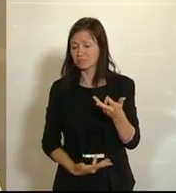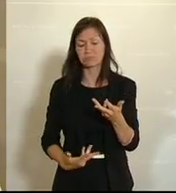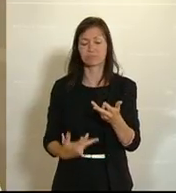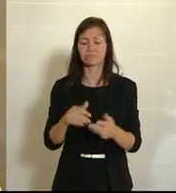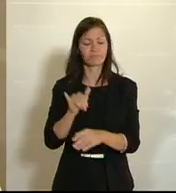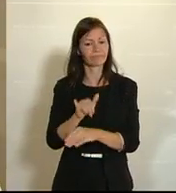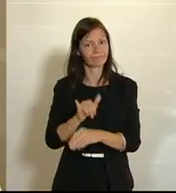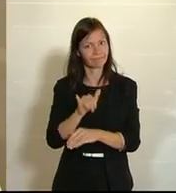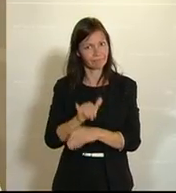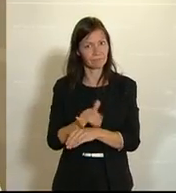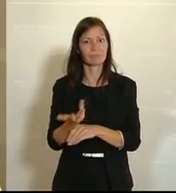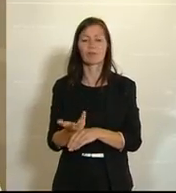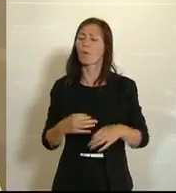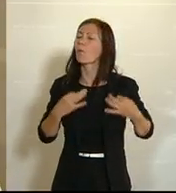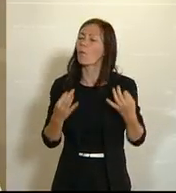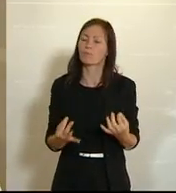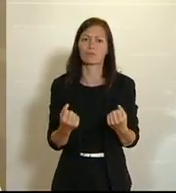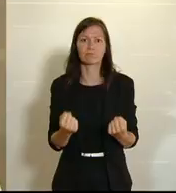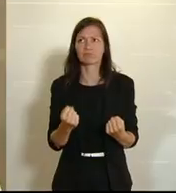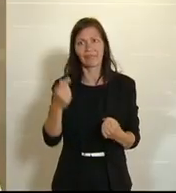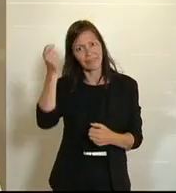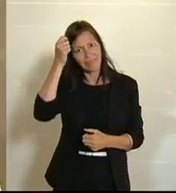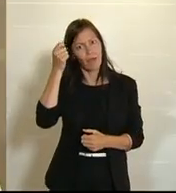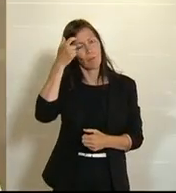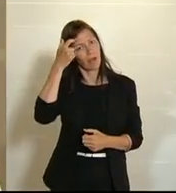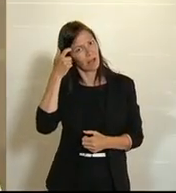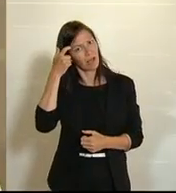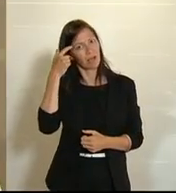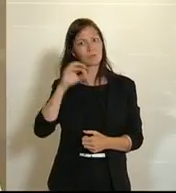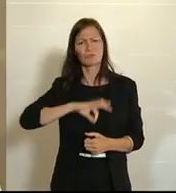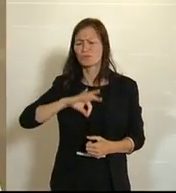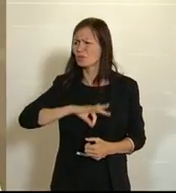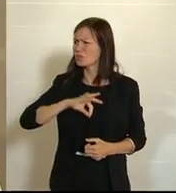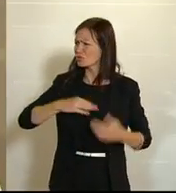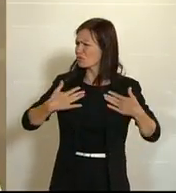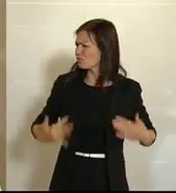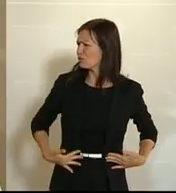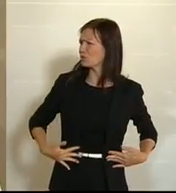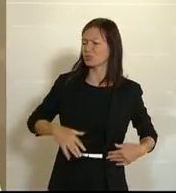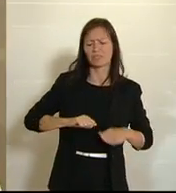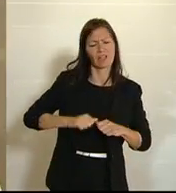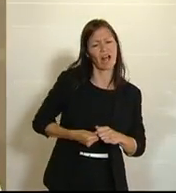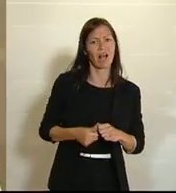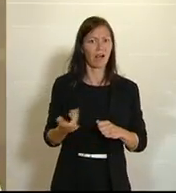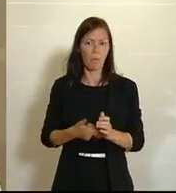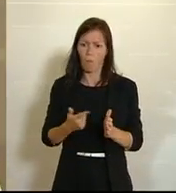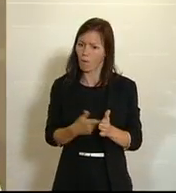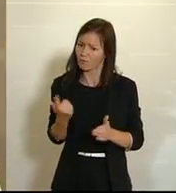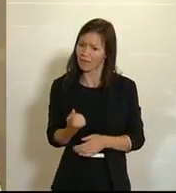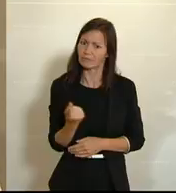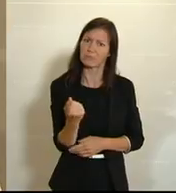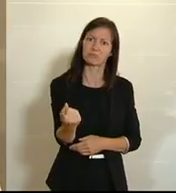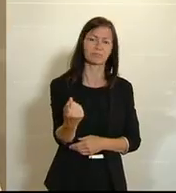psychischen und physisch erlittenen Qualen und häufig für den Rest ihres Lebens von diesen Erlebnissen gezeichnet,